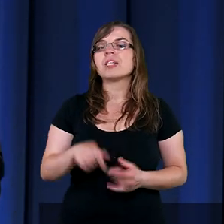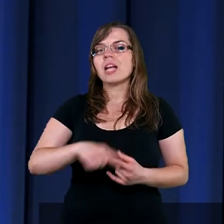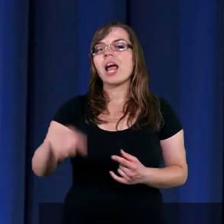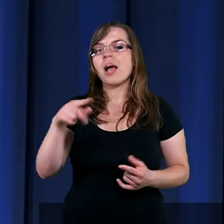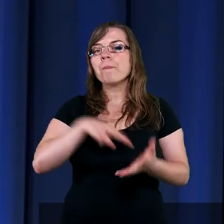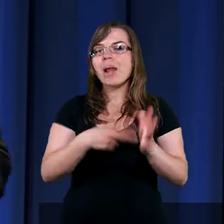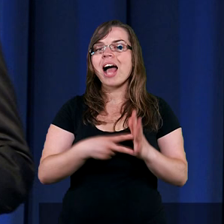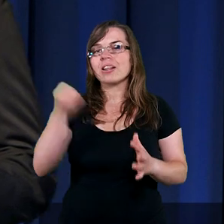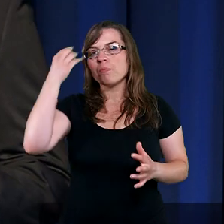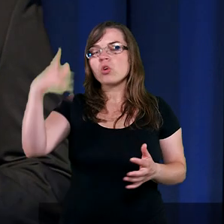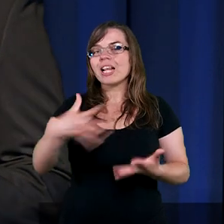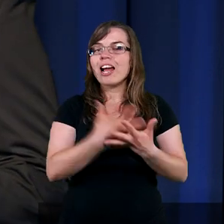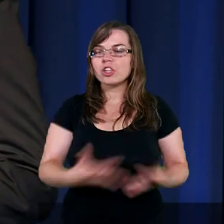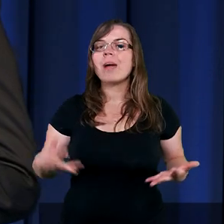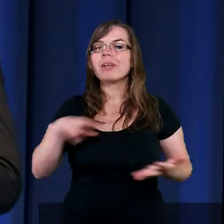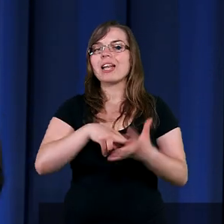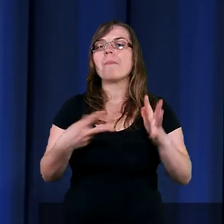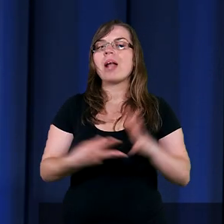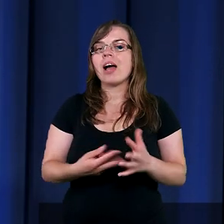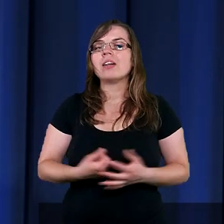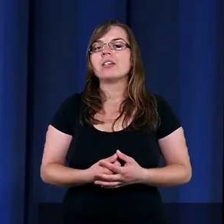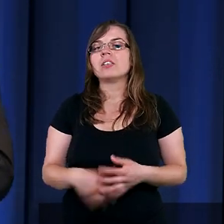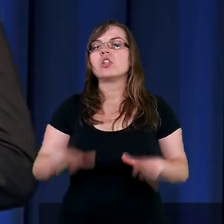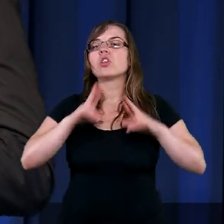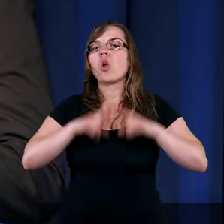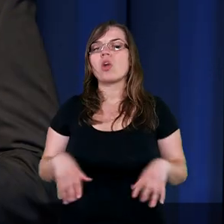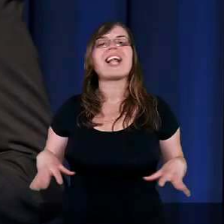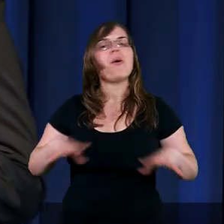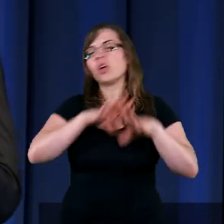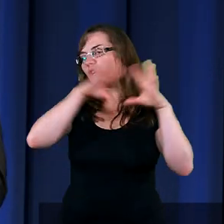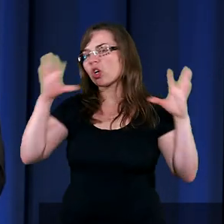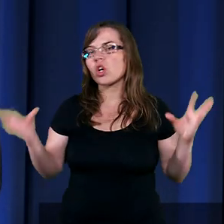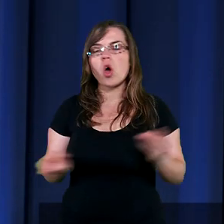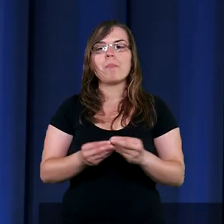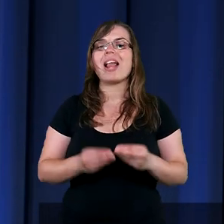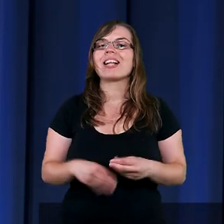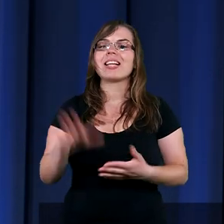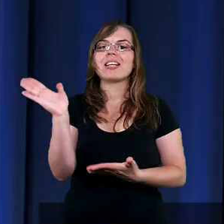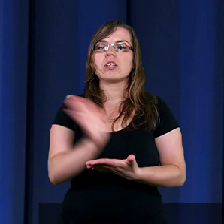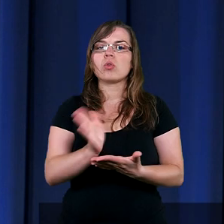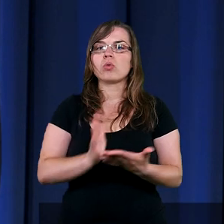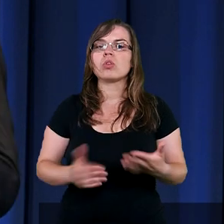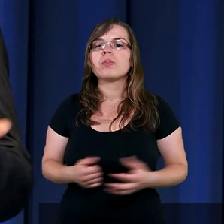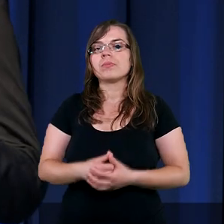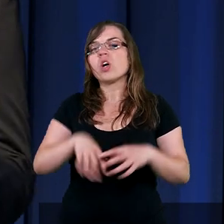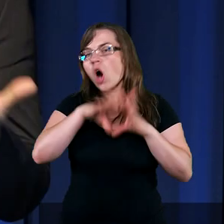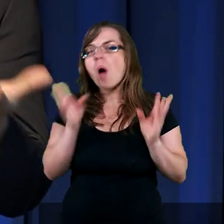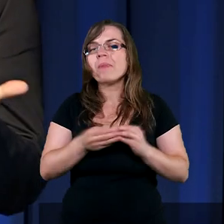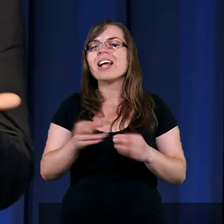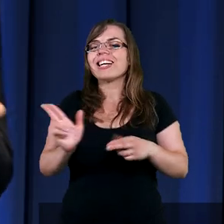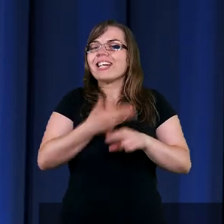Mojżesza, te ziemskie plany zostały kompletnie zdruzgotane. Kompletnie. Kiedy